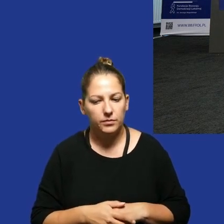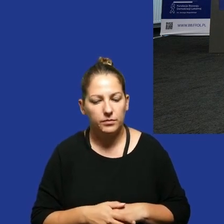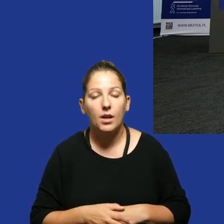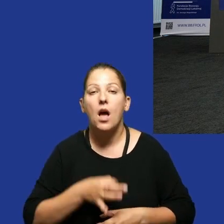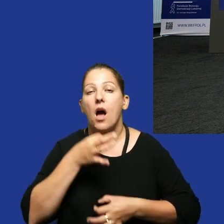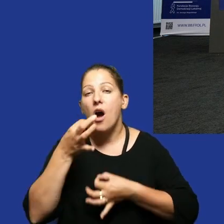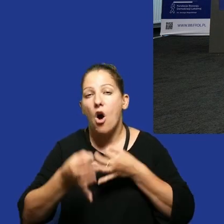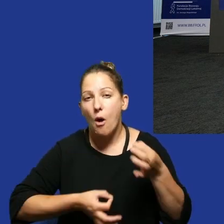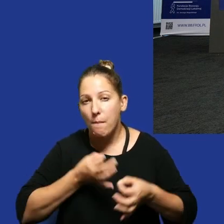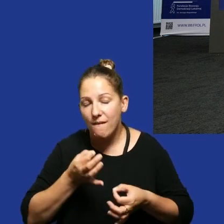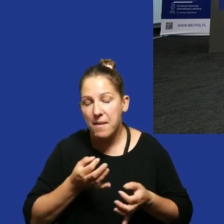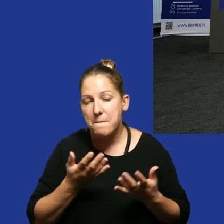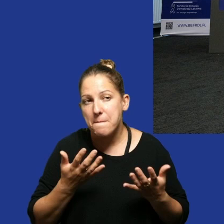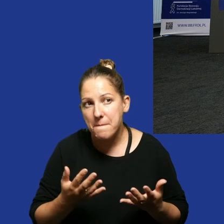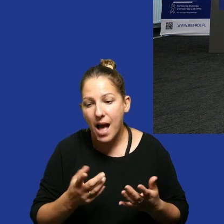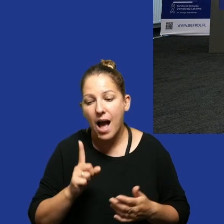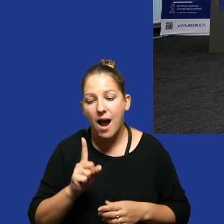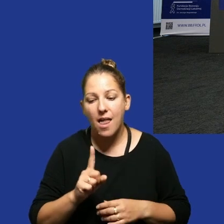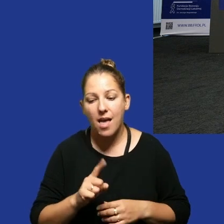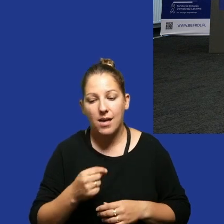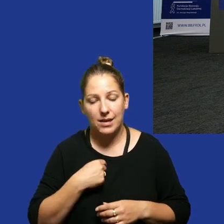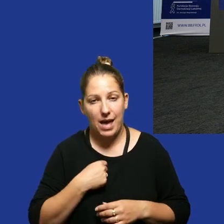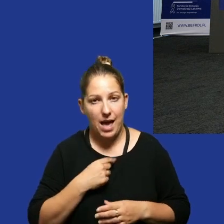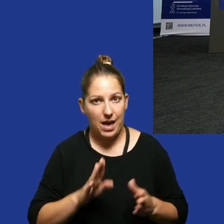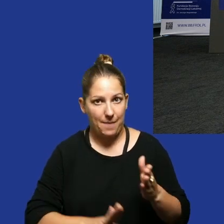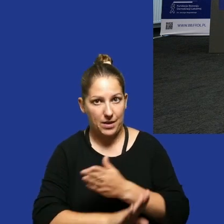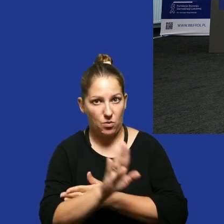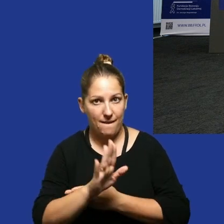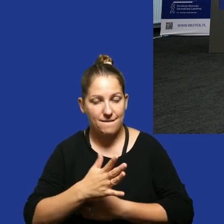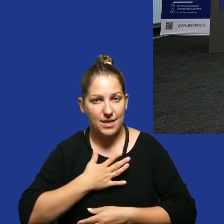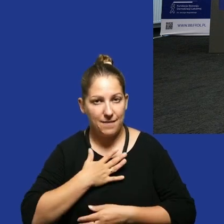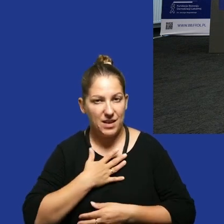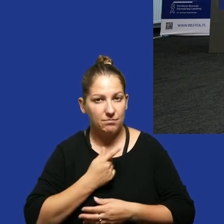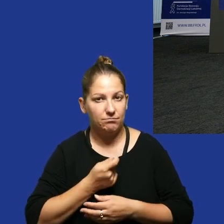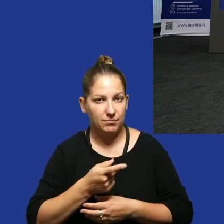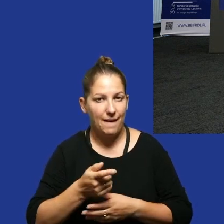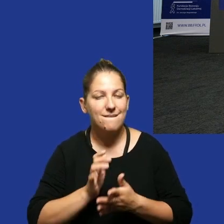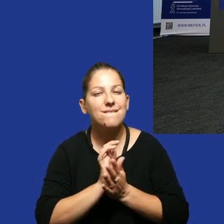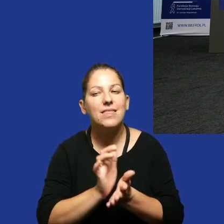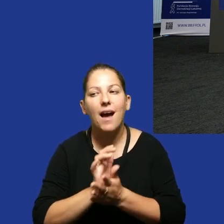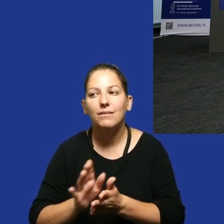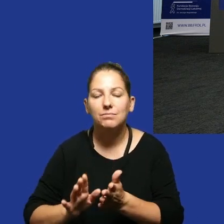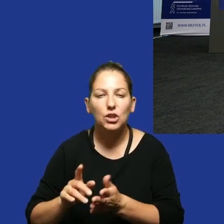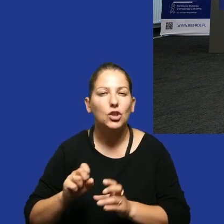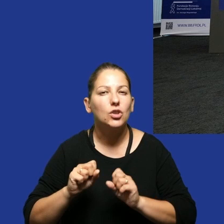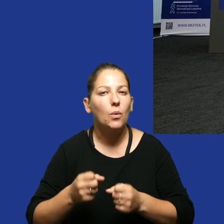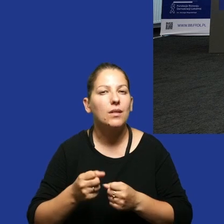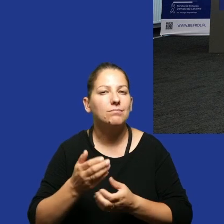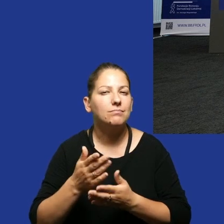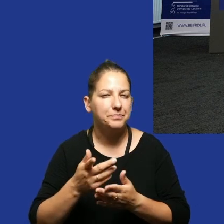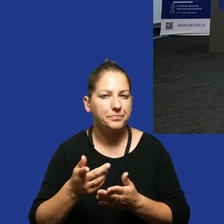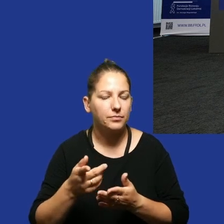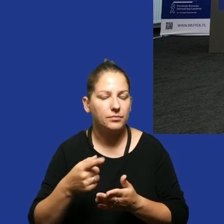Opowiem. Choć ja reprezentuję, wydaje mi się, kilkudziesięciu wydawców, którzy, jeśli chodzi o działalność watchdogową, to